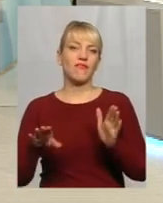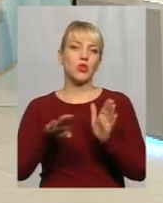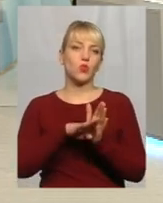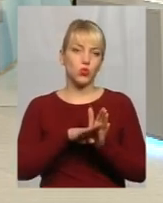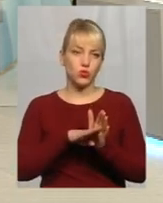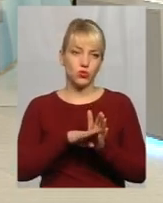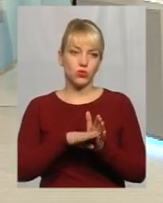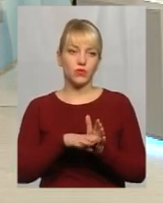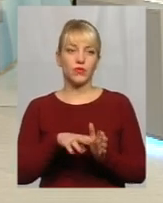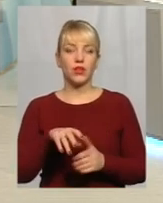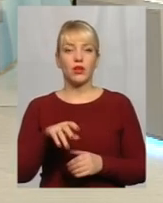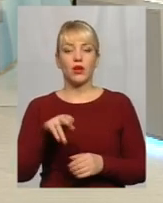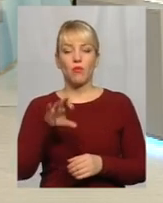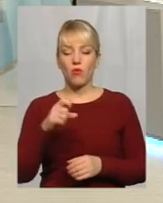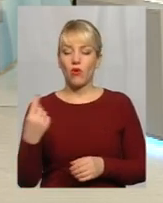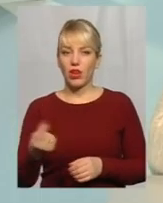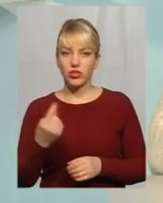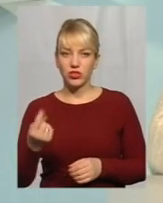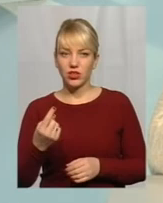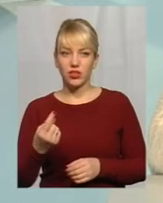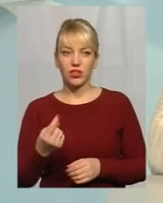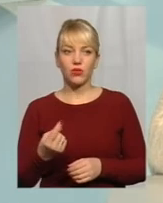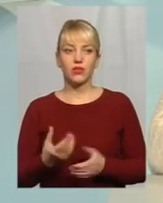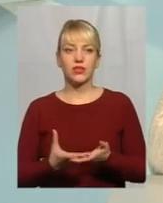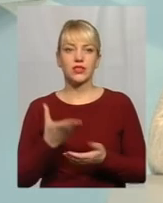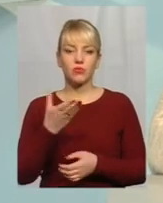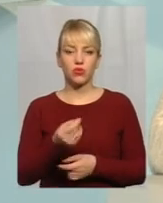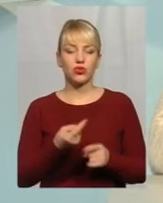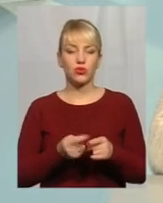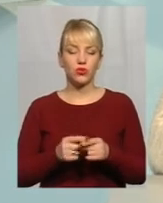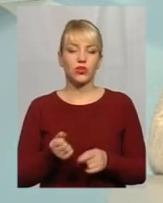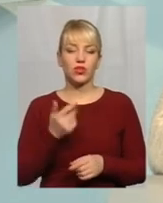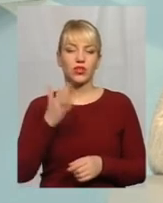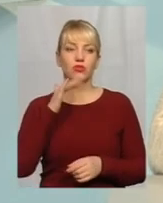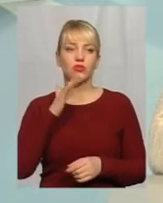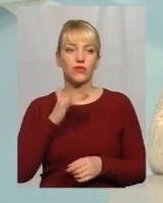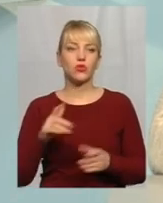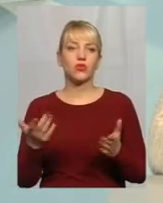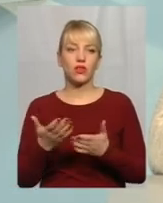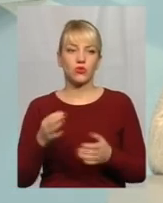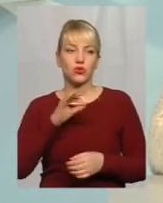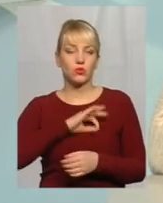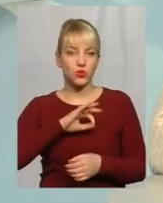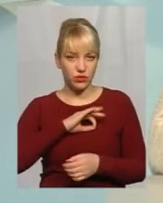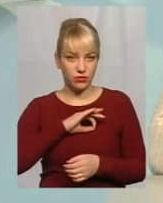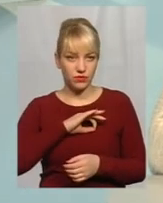Тобто він по лічильнику споживає, сплачує ту кількість води, яку він спожив